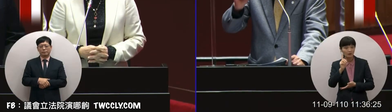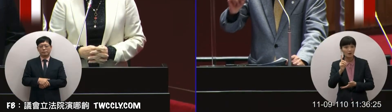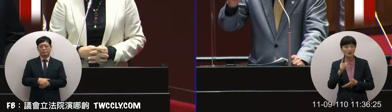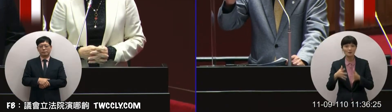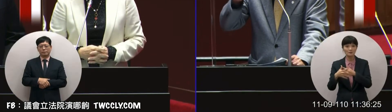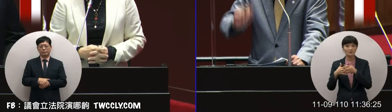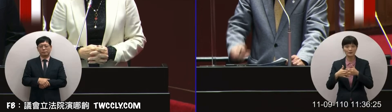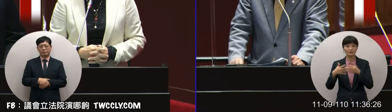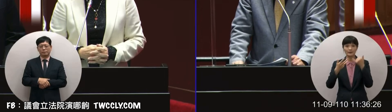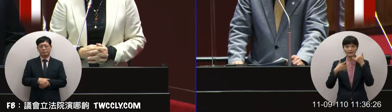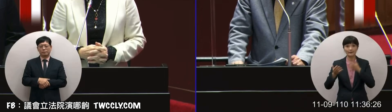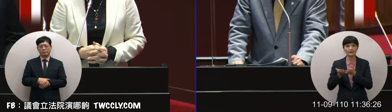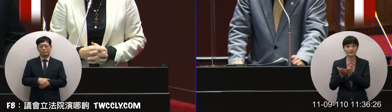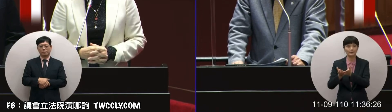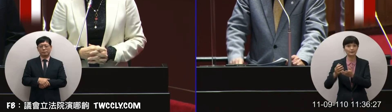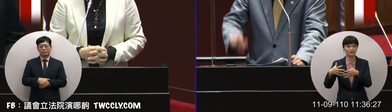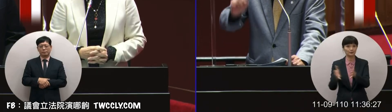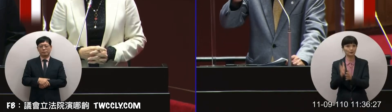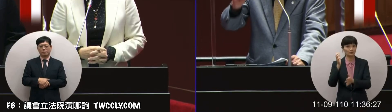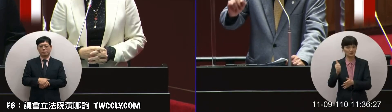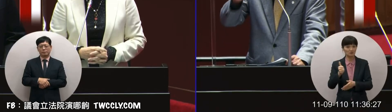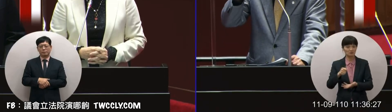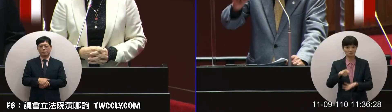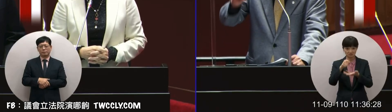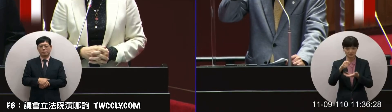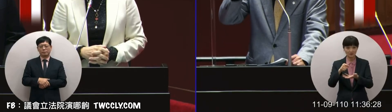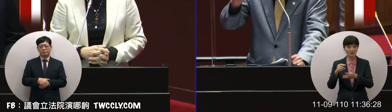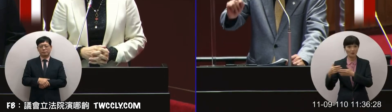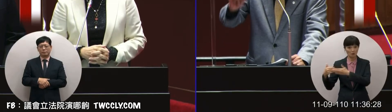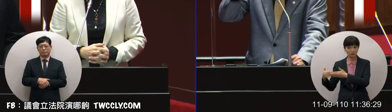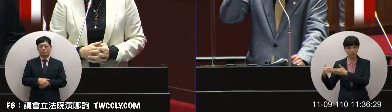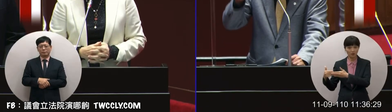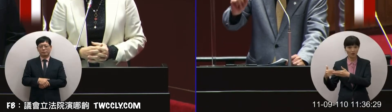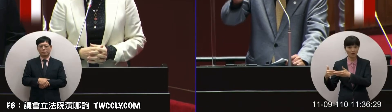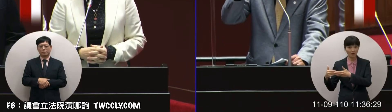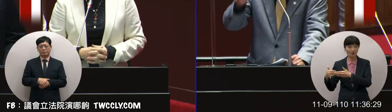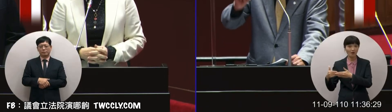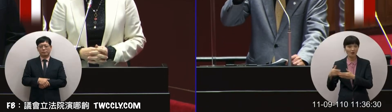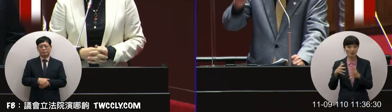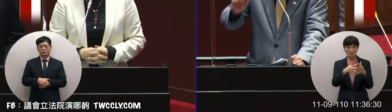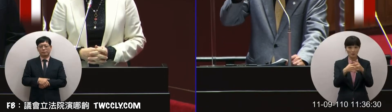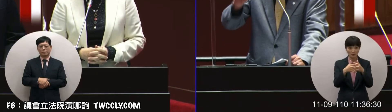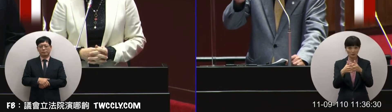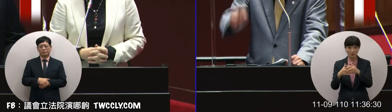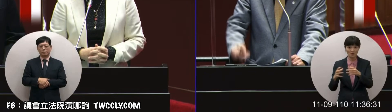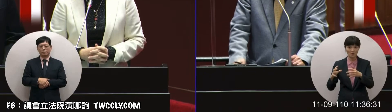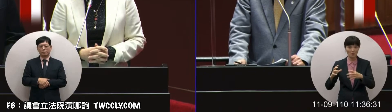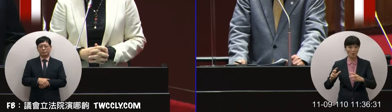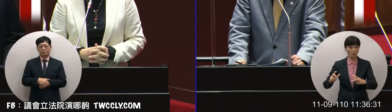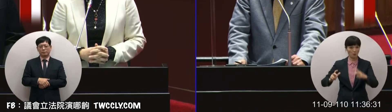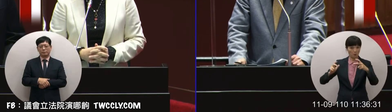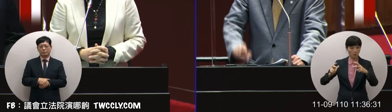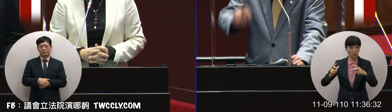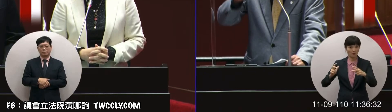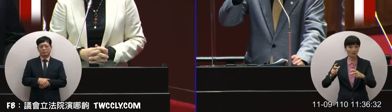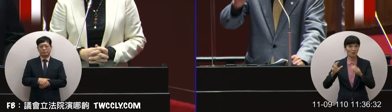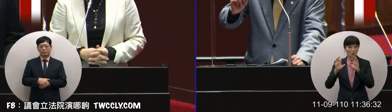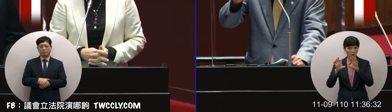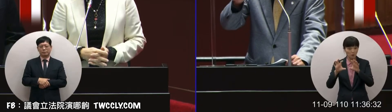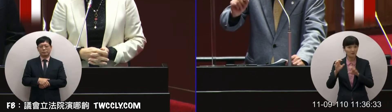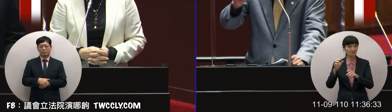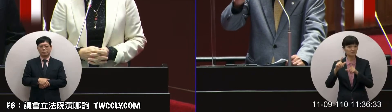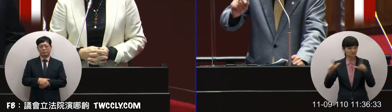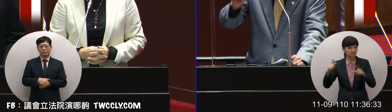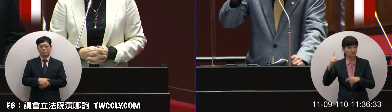中國大陸是美國最大威脅若中國大陸以和平或軍事手段接管台灣將